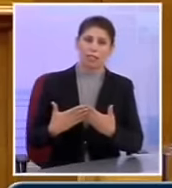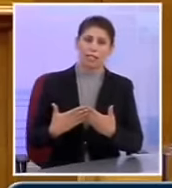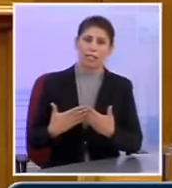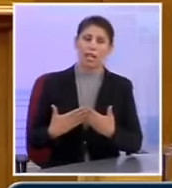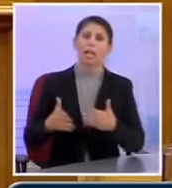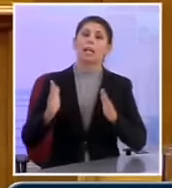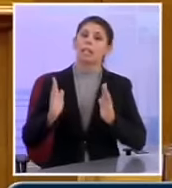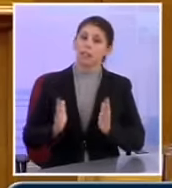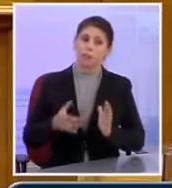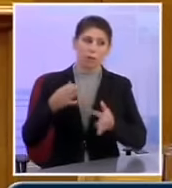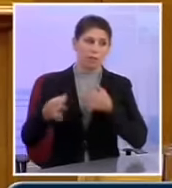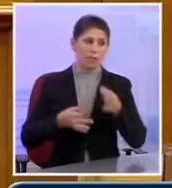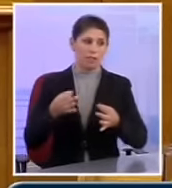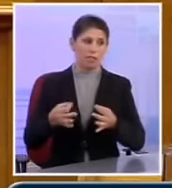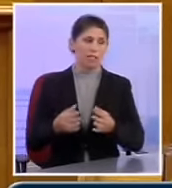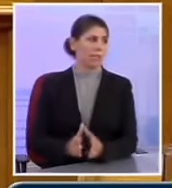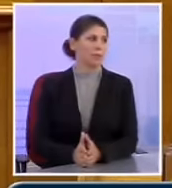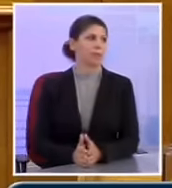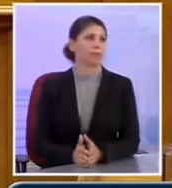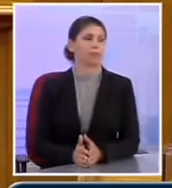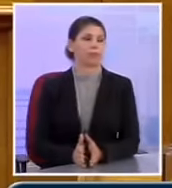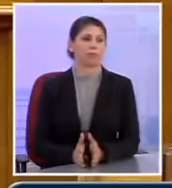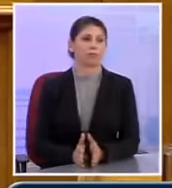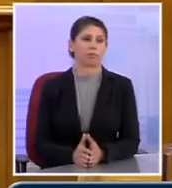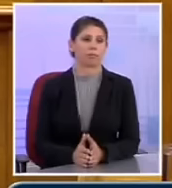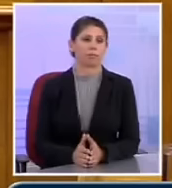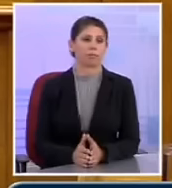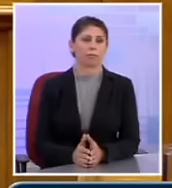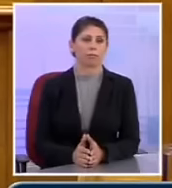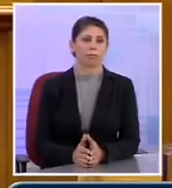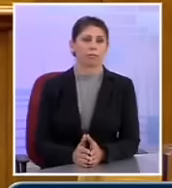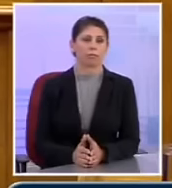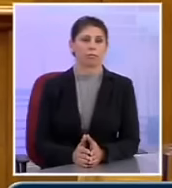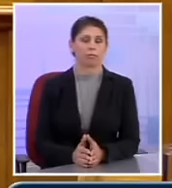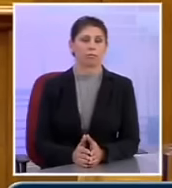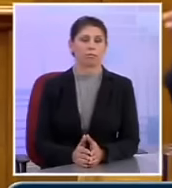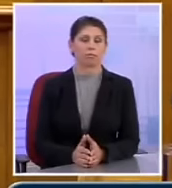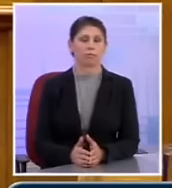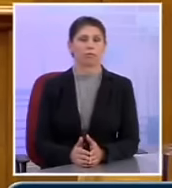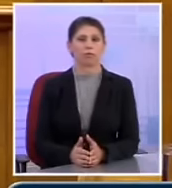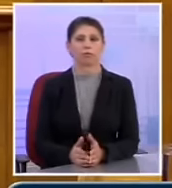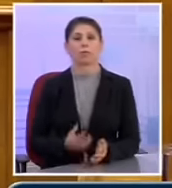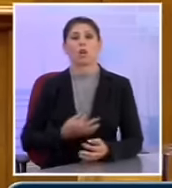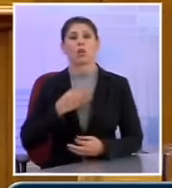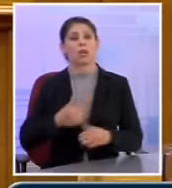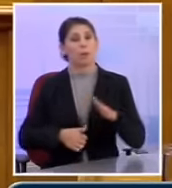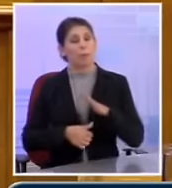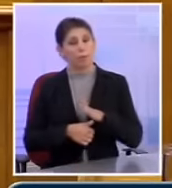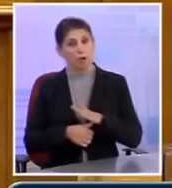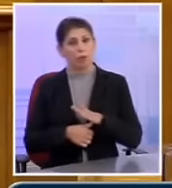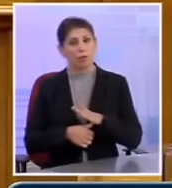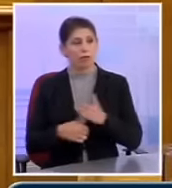μπορεί να διευκρινιστεί αυτό το θέμα. Έβαλε ένα θέμα ο κύριος Πρόεδρος που